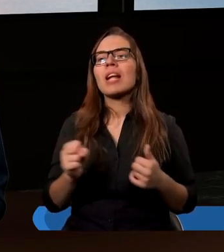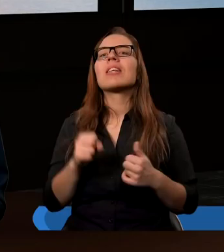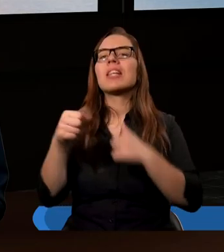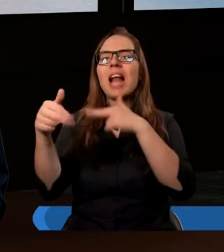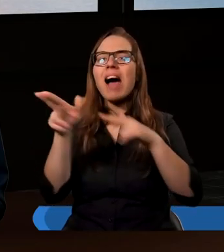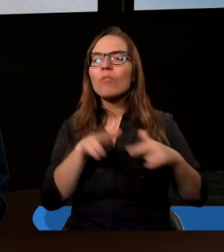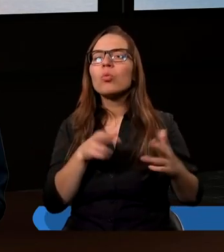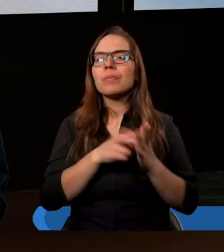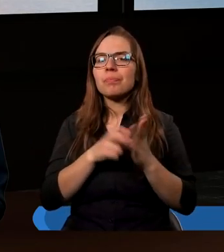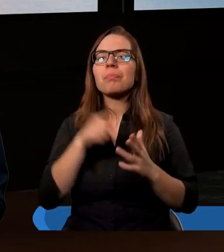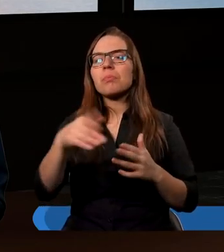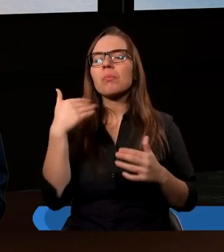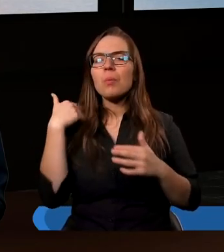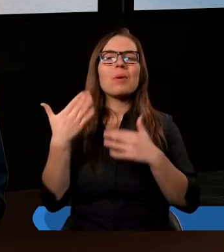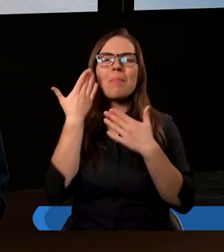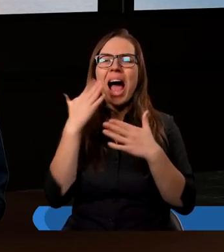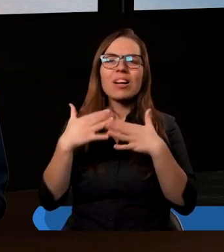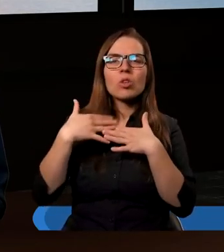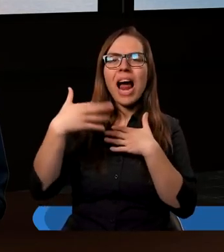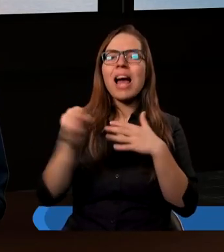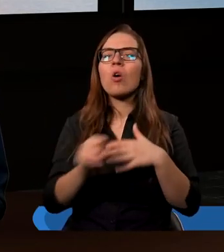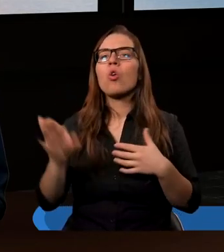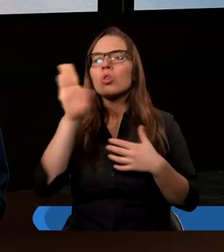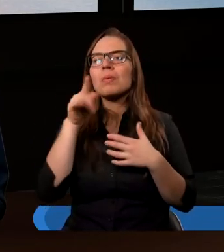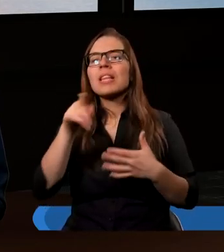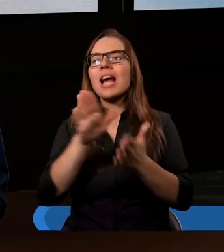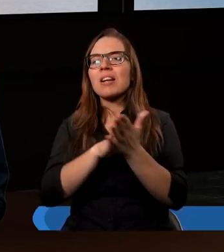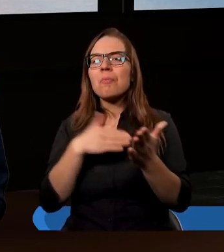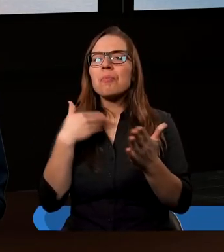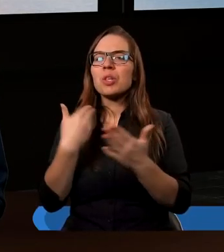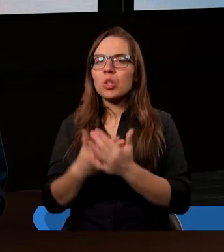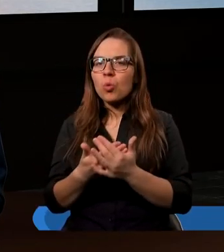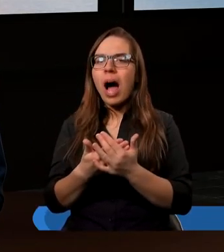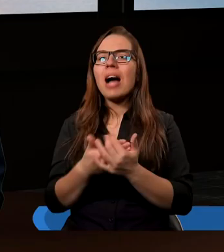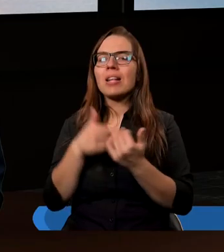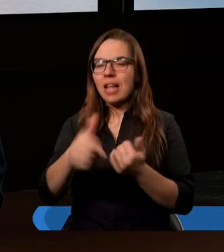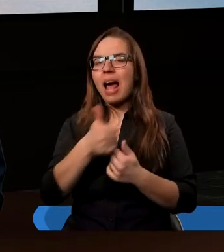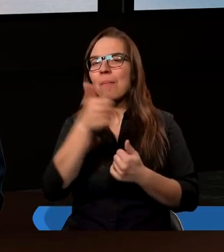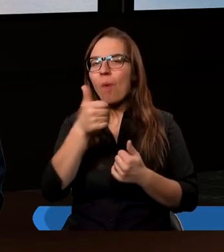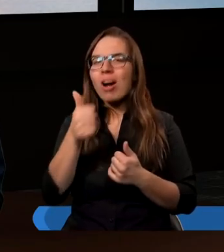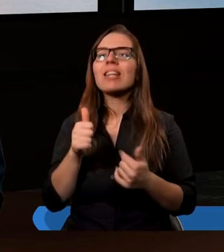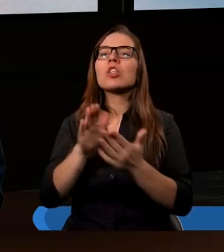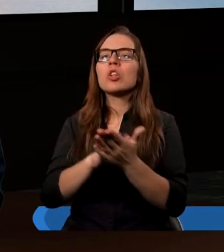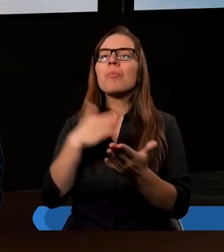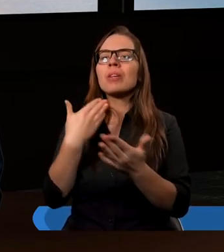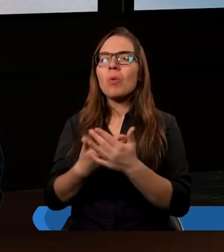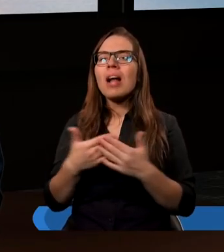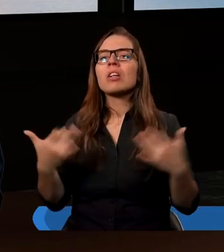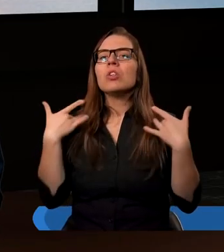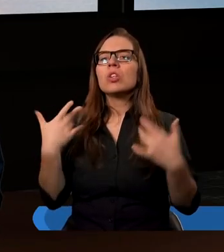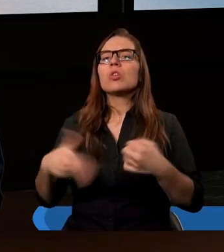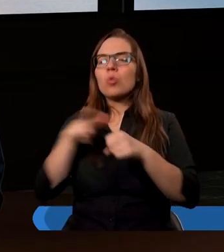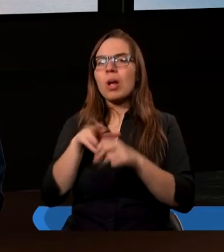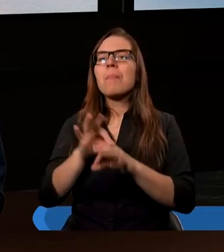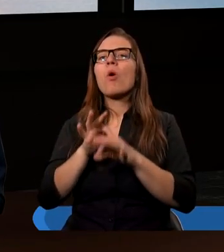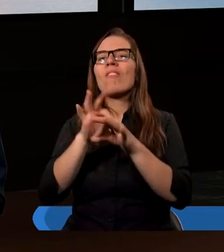nienawróceni, to byli ludzie absolutnie daleko od Boga i ten przykład był tylko jakby pojedynczym przykładem zapewne życia, które